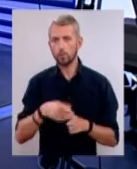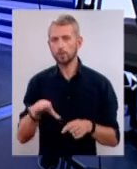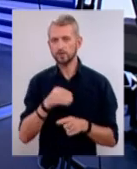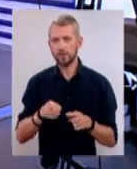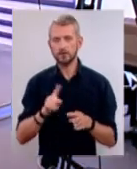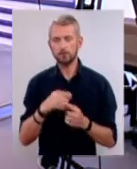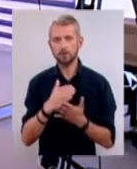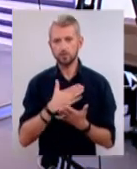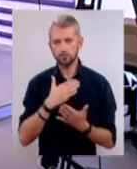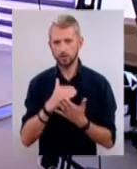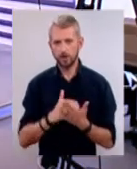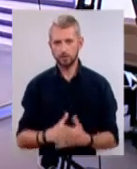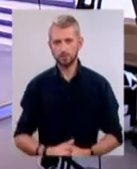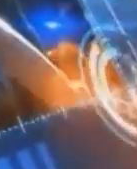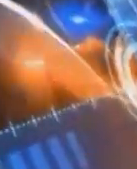Kyiv Life. Ми починаємо.